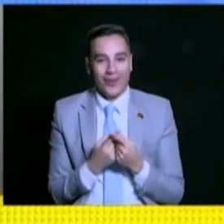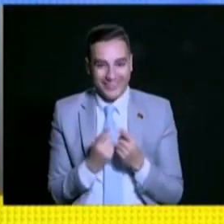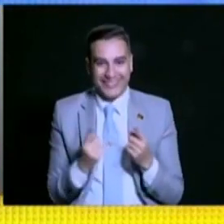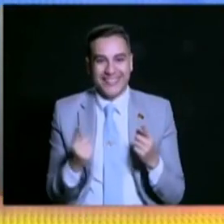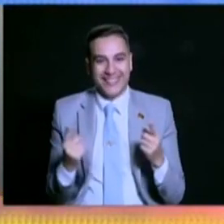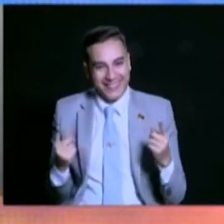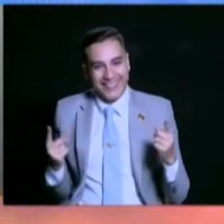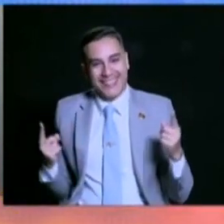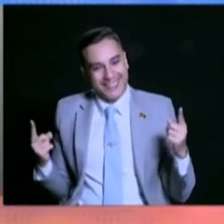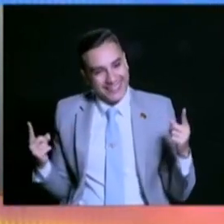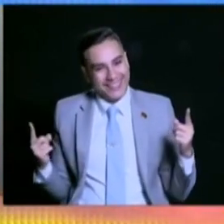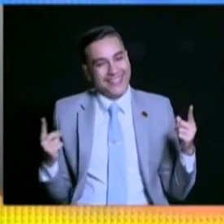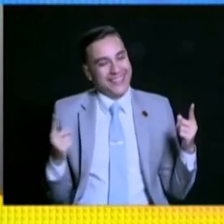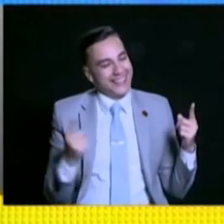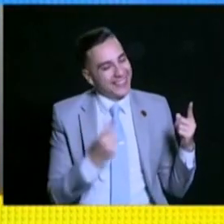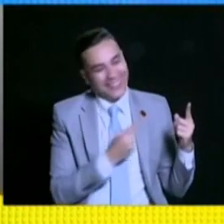ده أقل شكراً قدر أقدمه